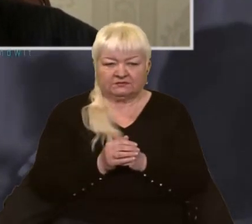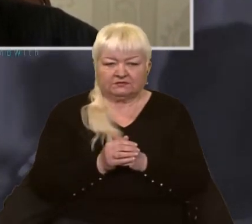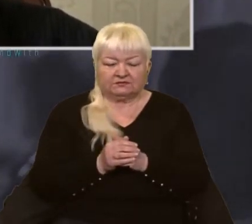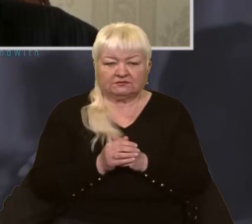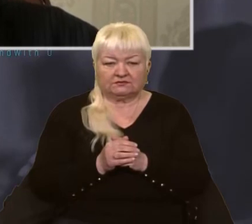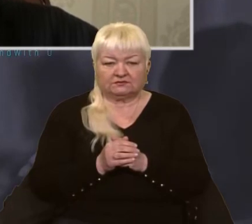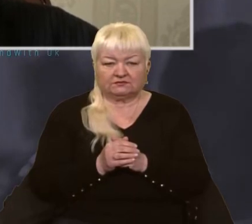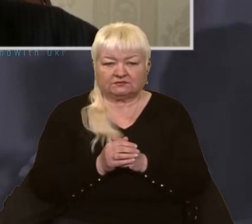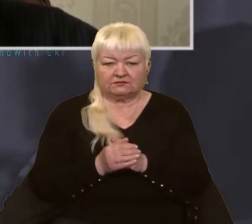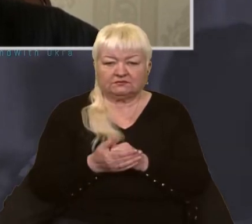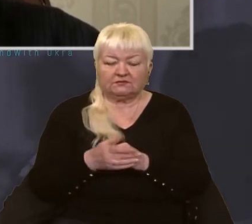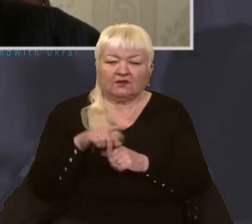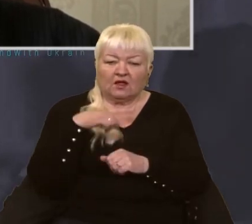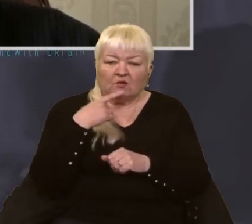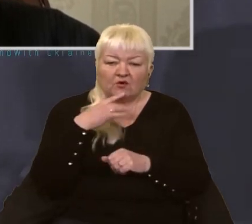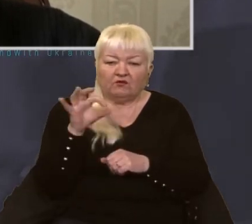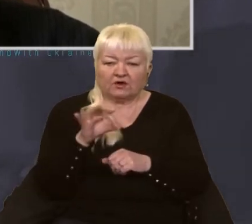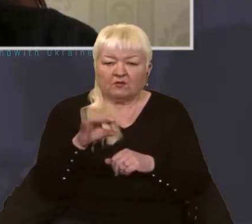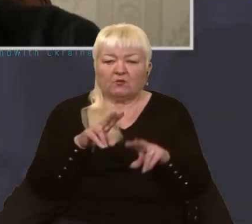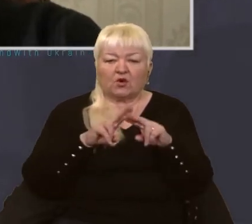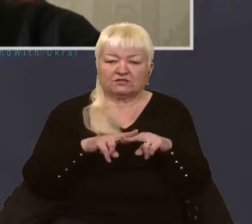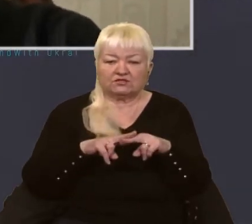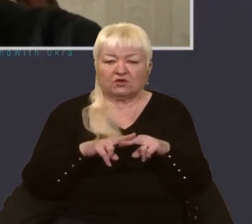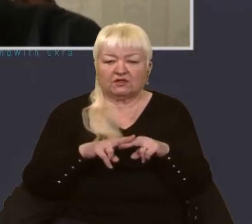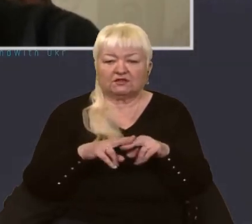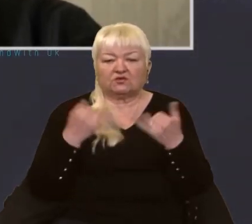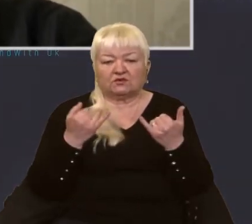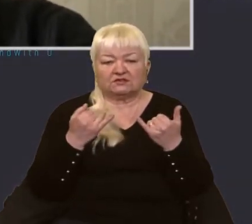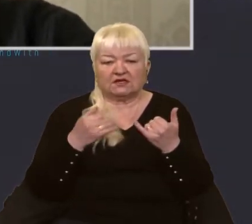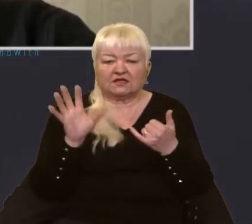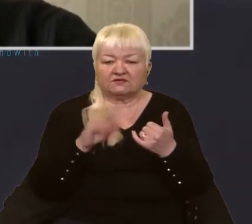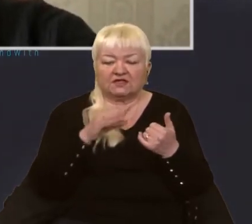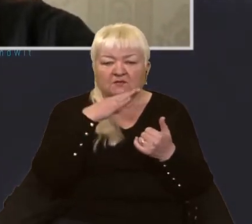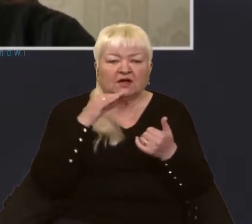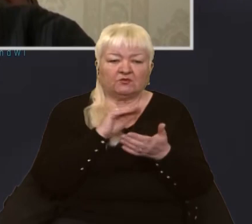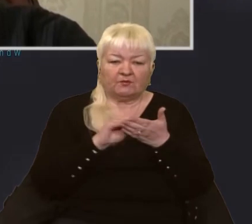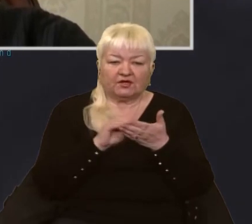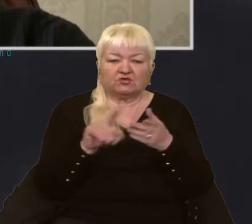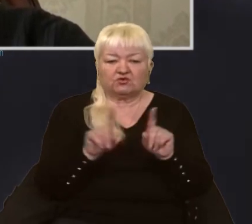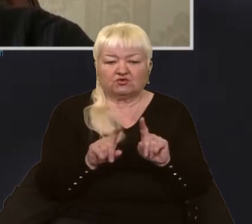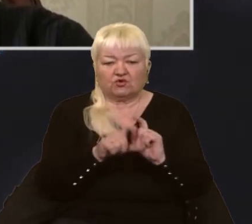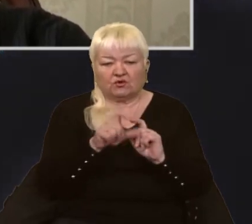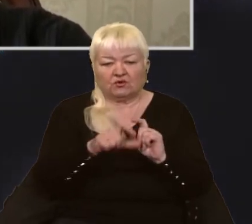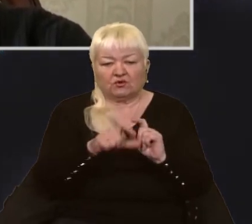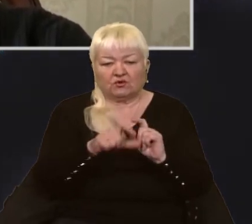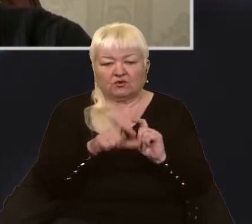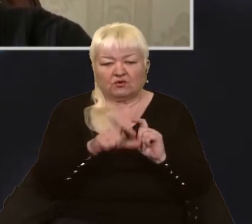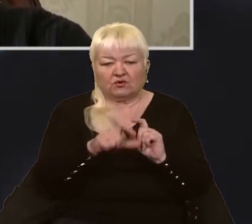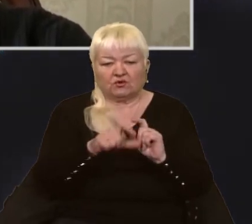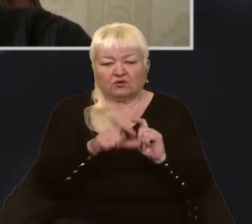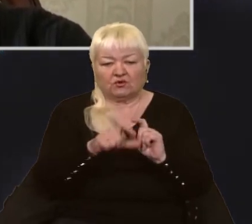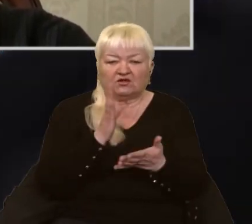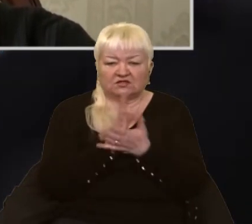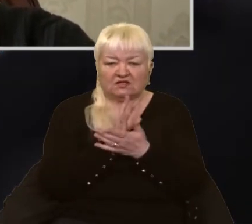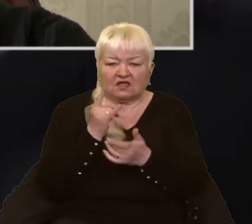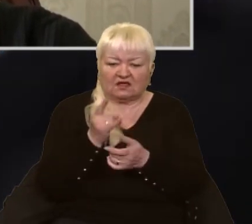про столицю нашу поговоримо. Зараз всі пишуть про те, що багато мешканців цього міста повертаються. Затори на в'їзді Затори